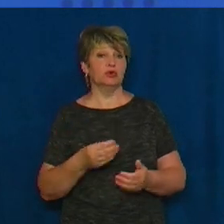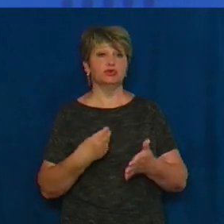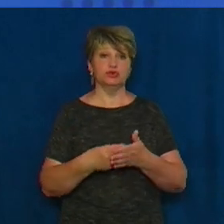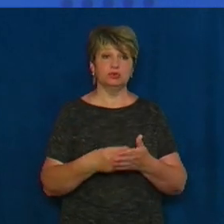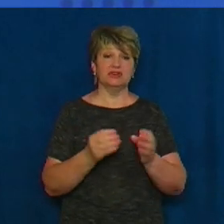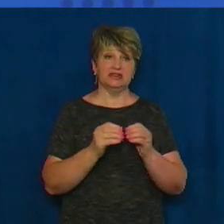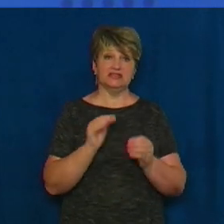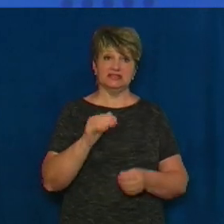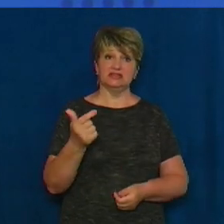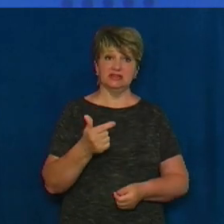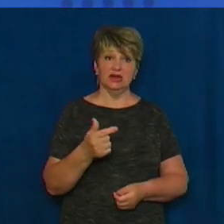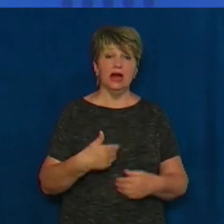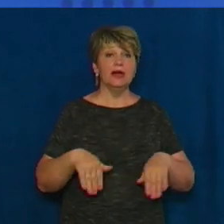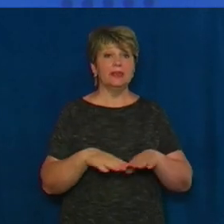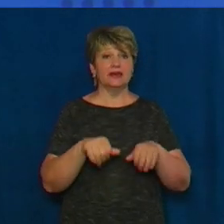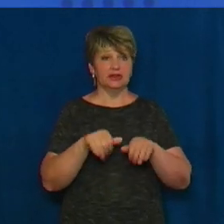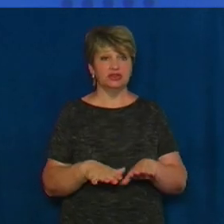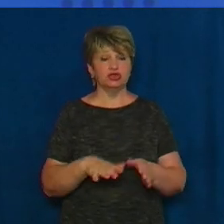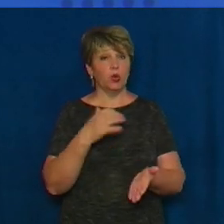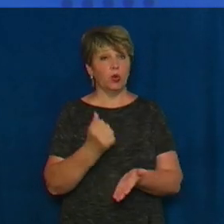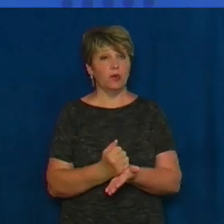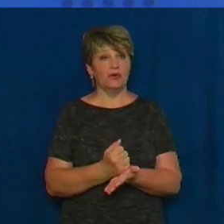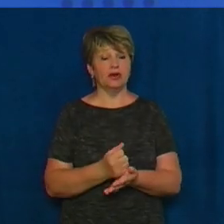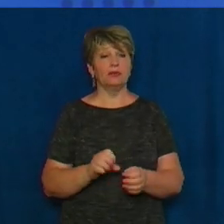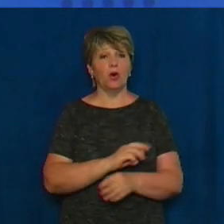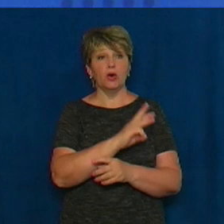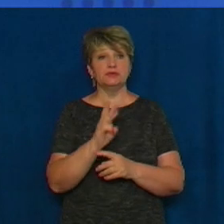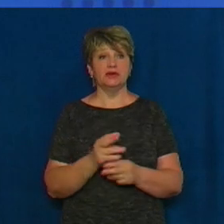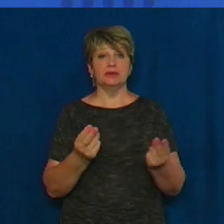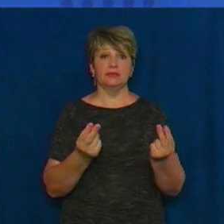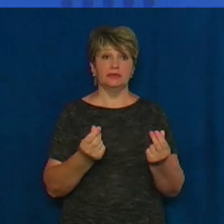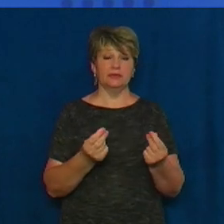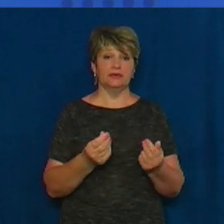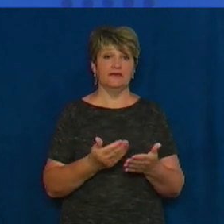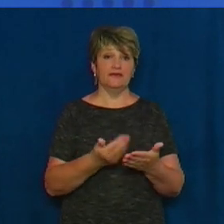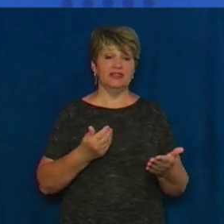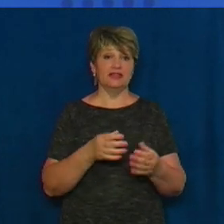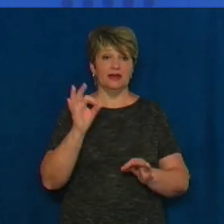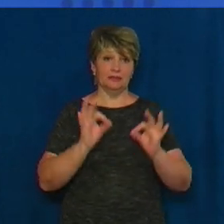гривень. Таке рішення ухвалили у зв'язку із убезпеченням коштів від інфляції.